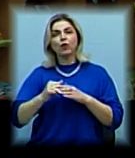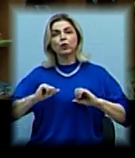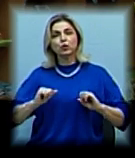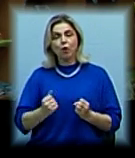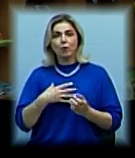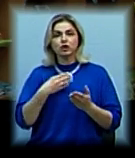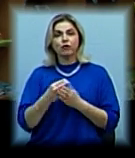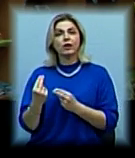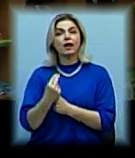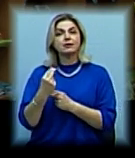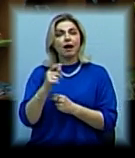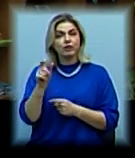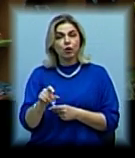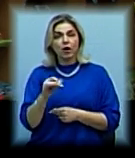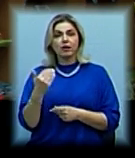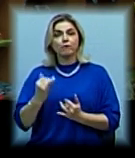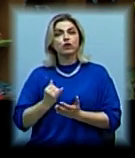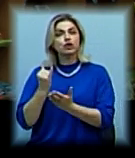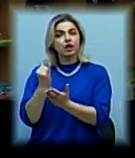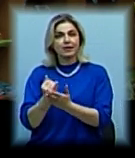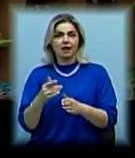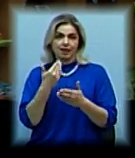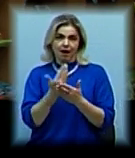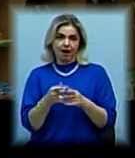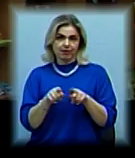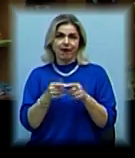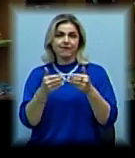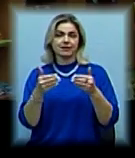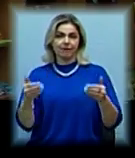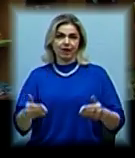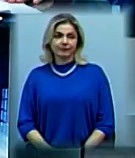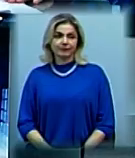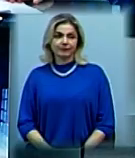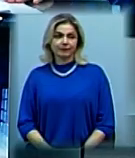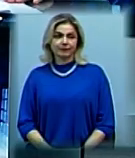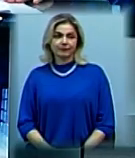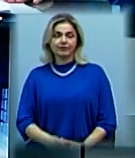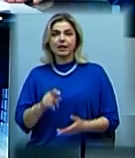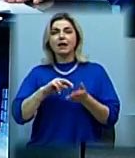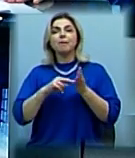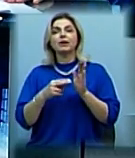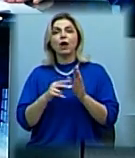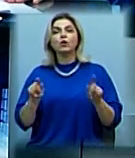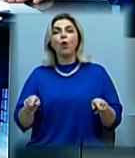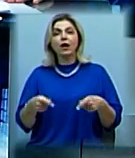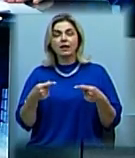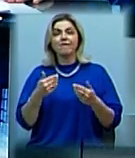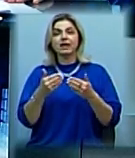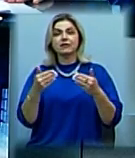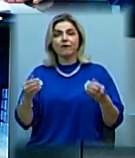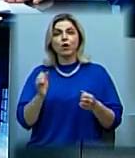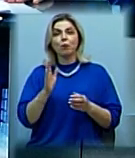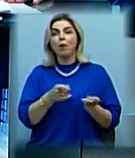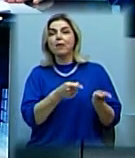своїм наставником. І ось на його честь ось така виставка. За планами організаторів виставка буде